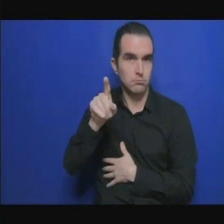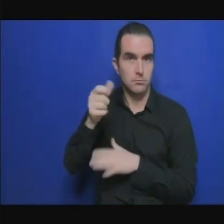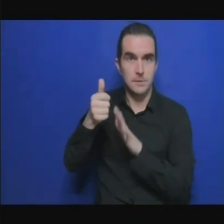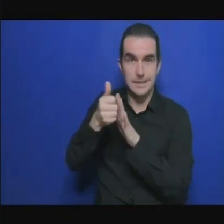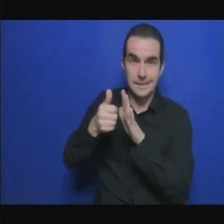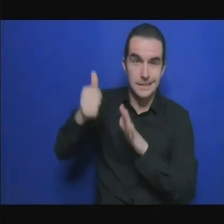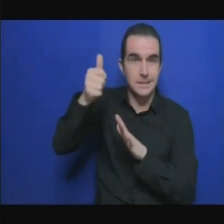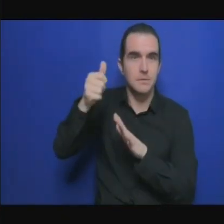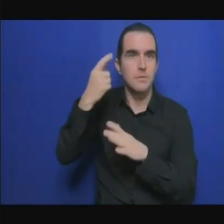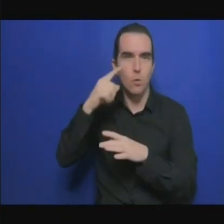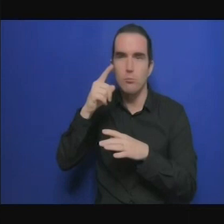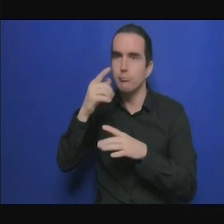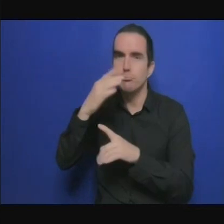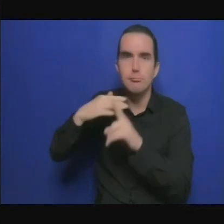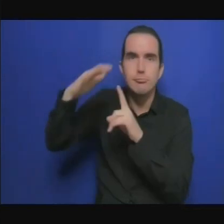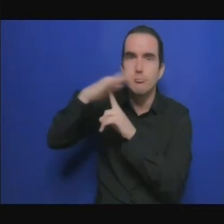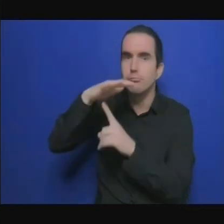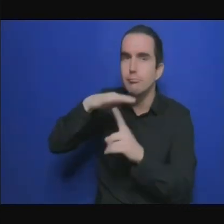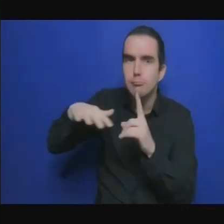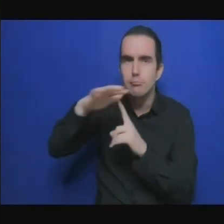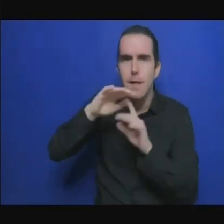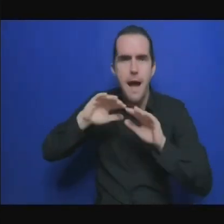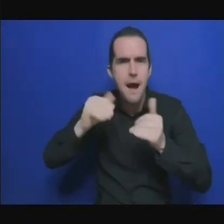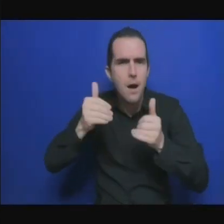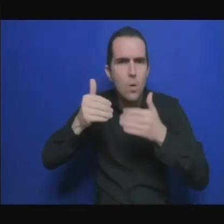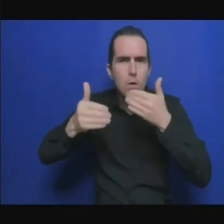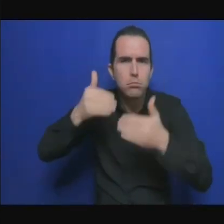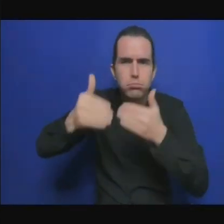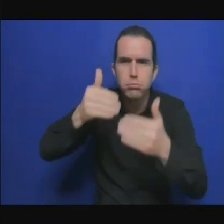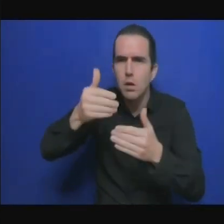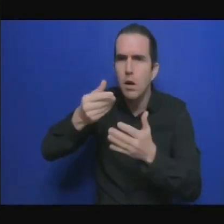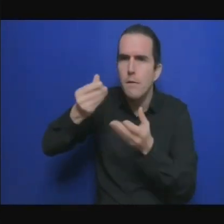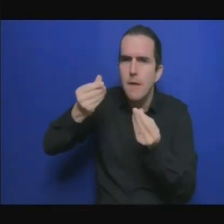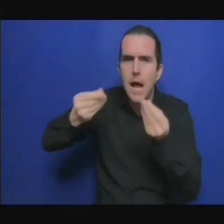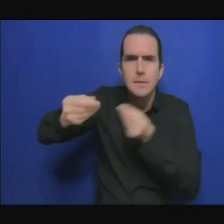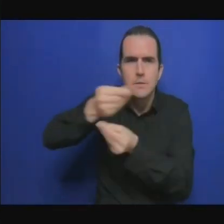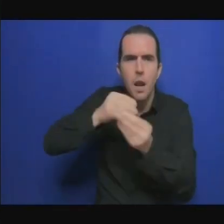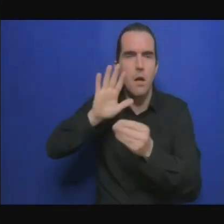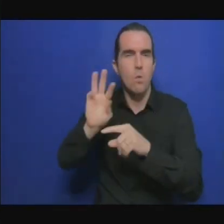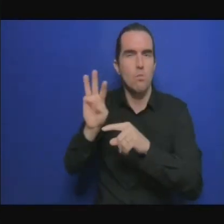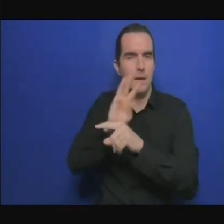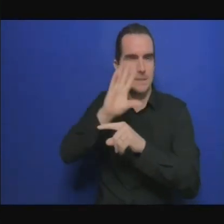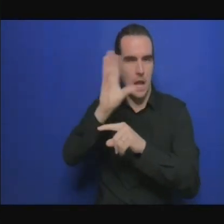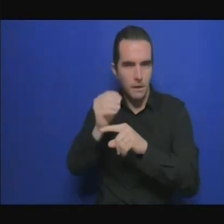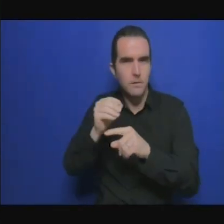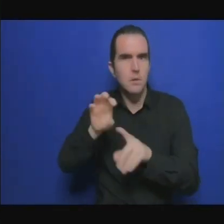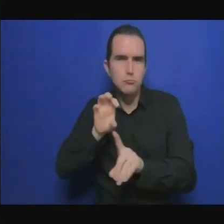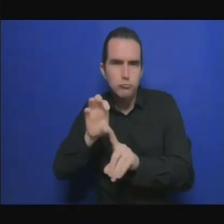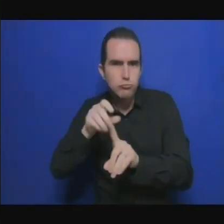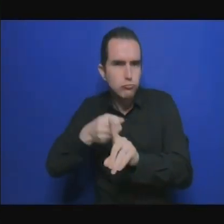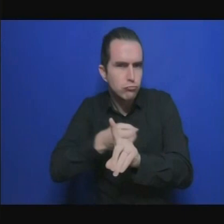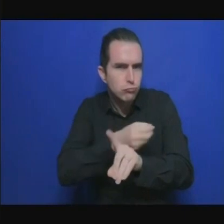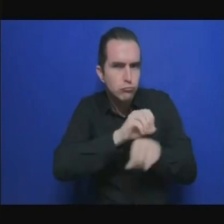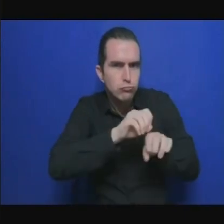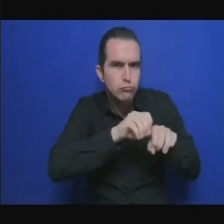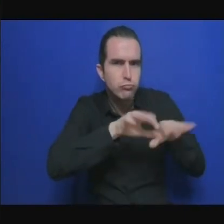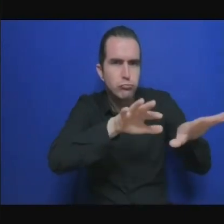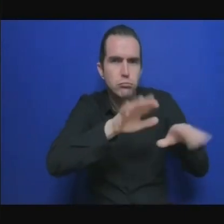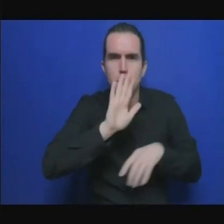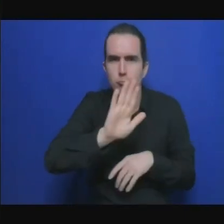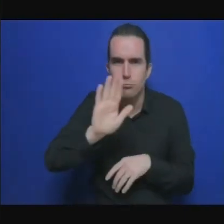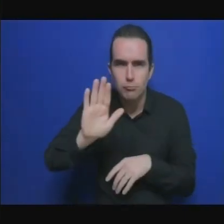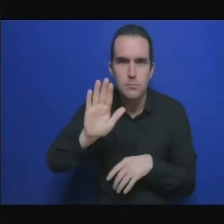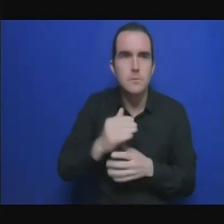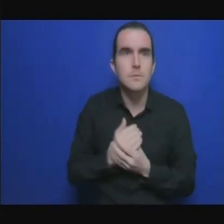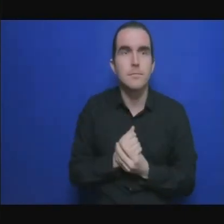Boutare, PDG de Africa Energy Services Group Limited. Il a été par le passé ministre